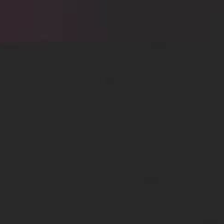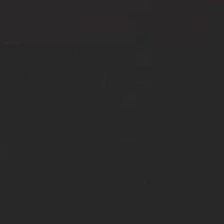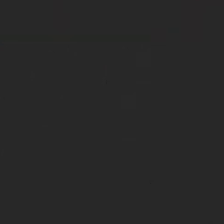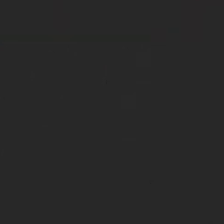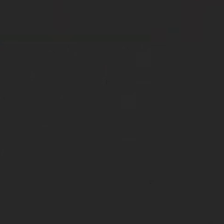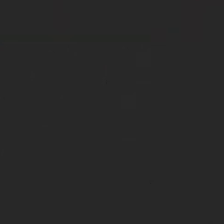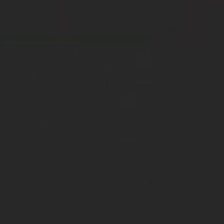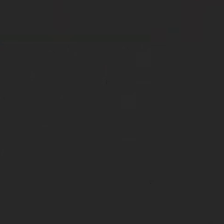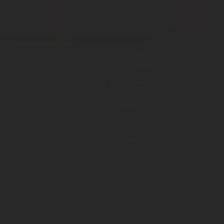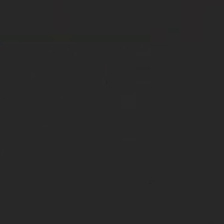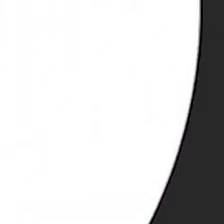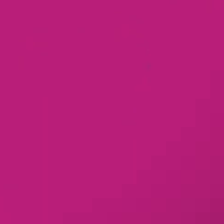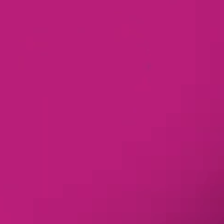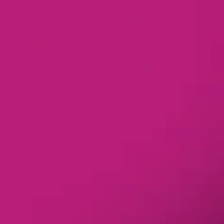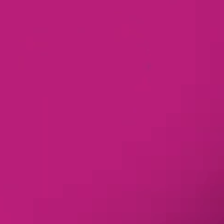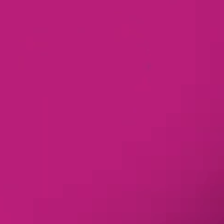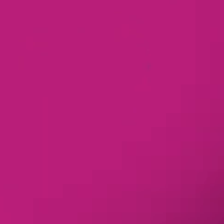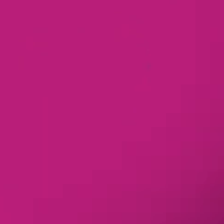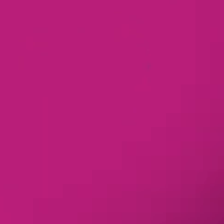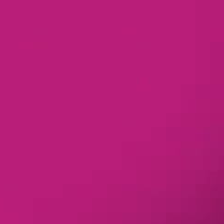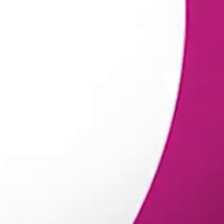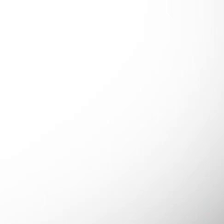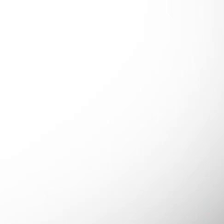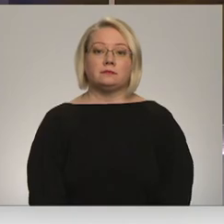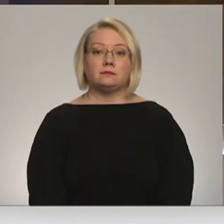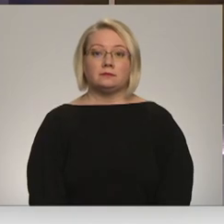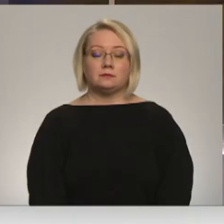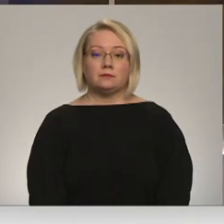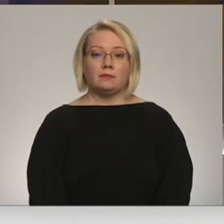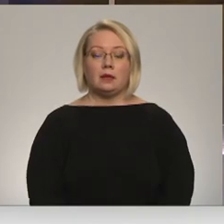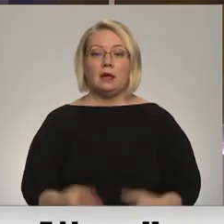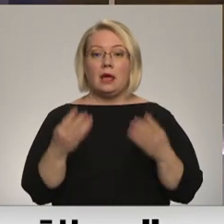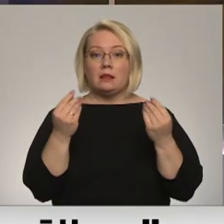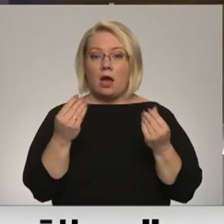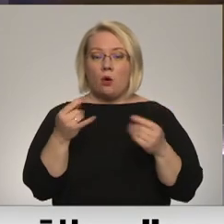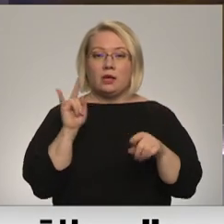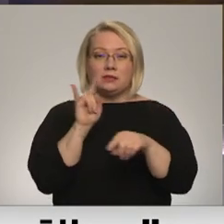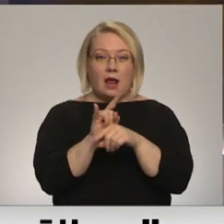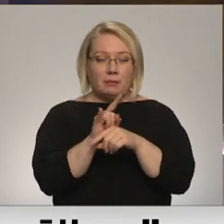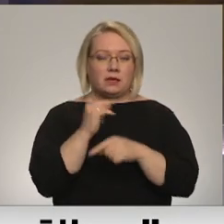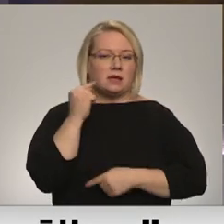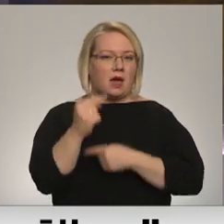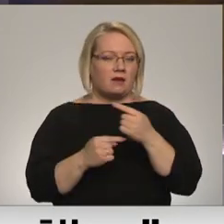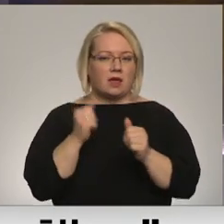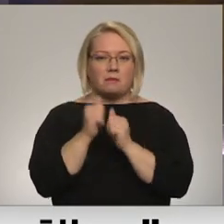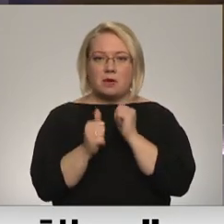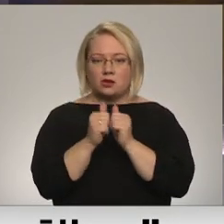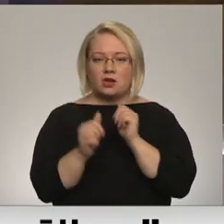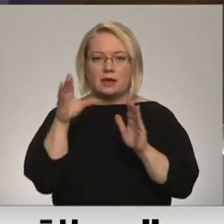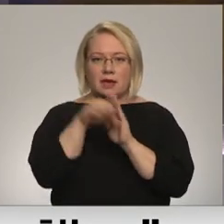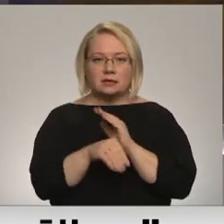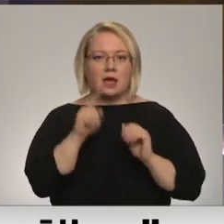Re, visi ēters ir te! Naudas krāpniecībā es vien biežāk iesaistās